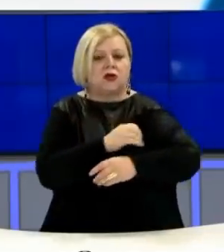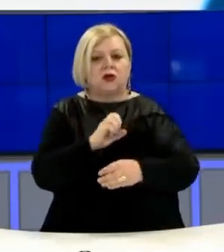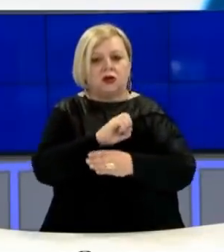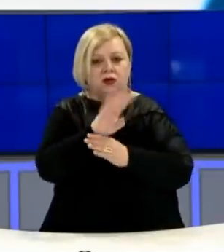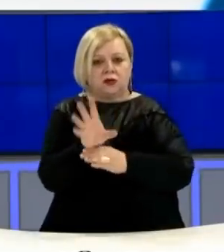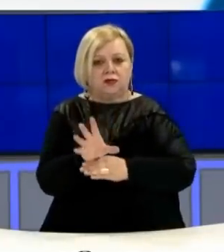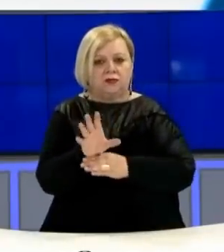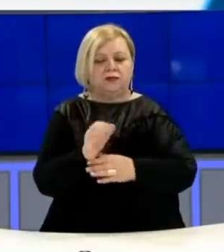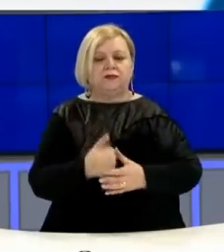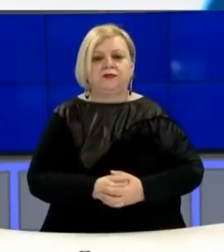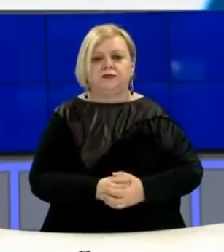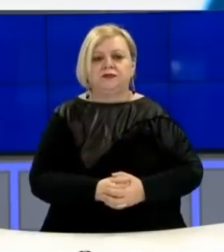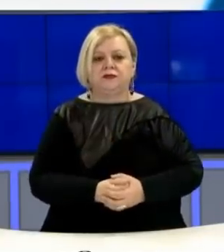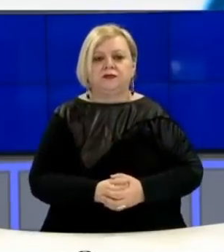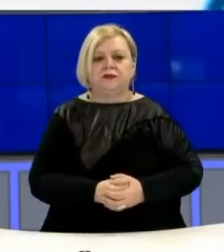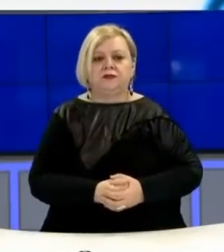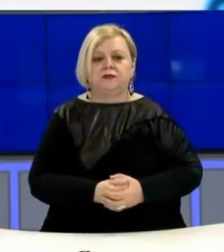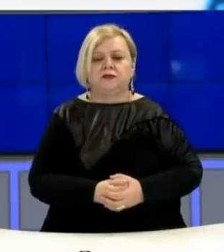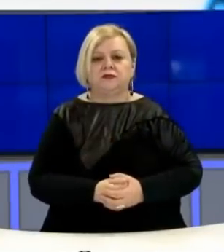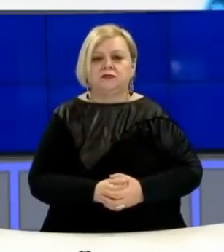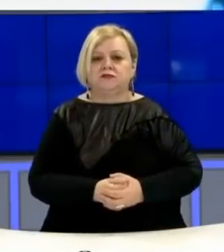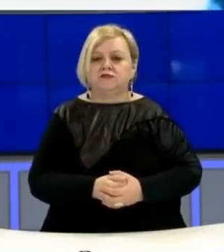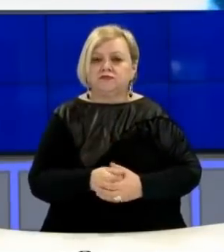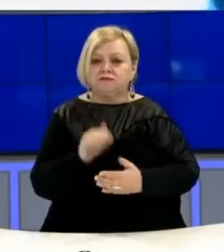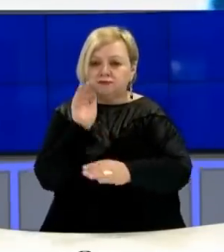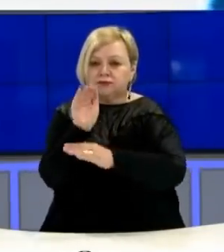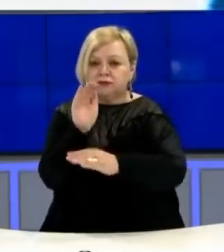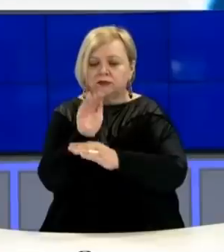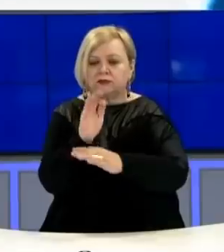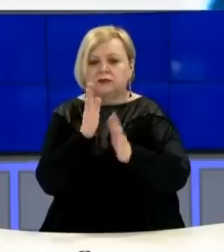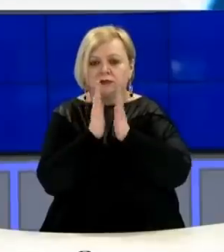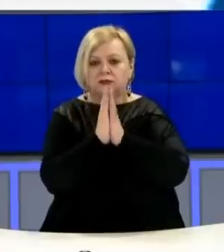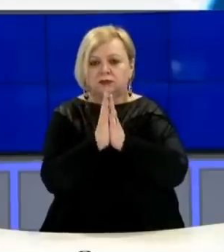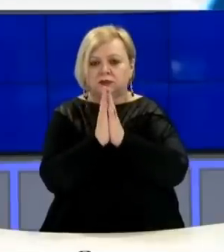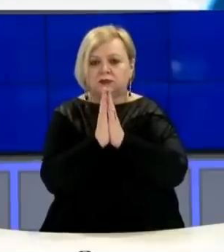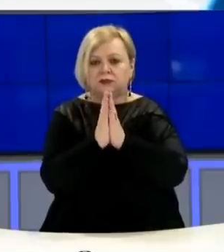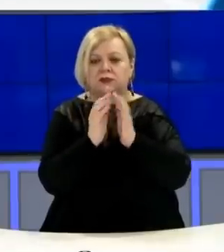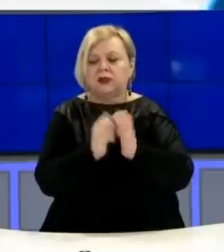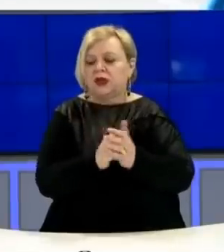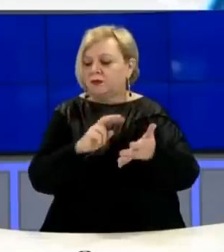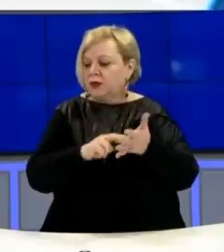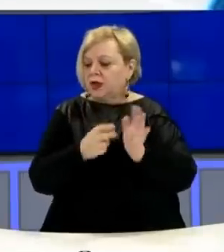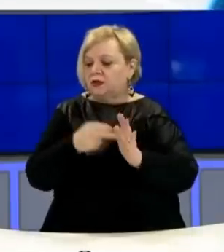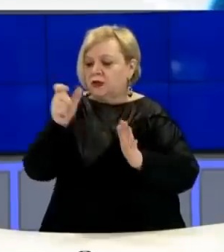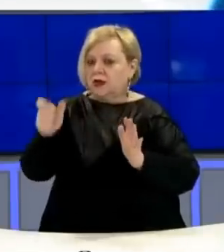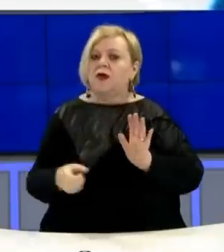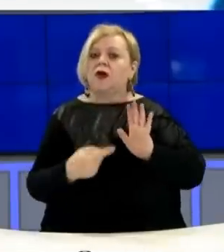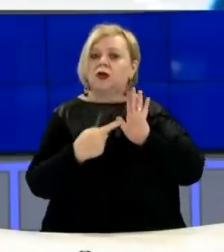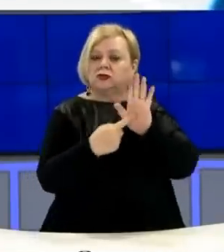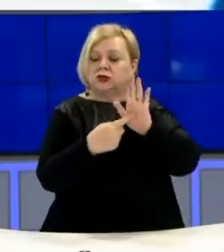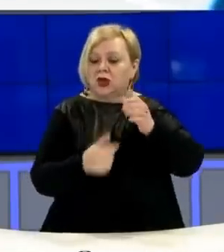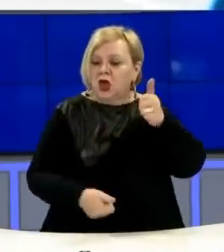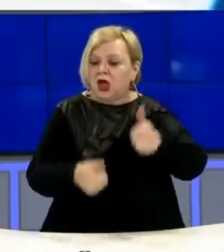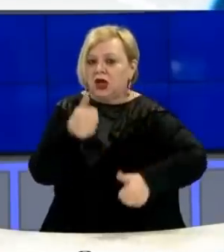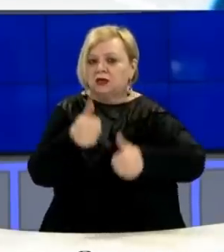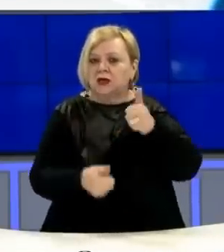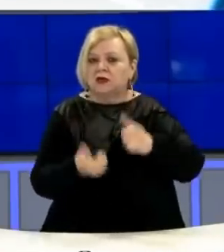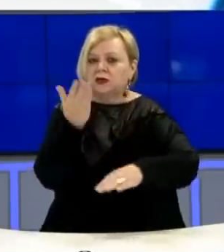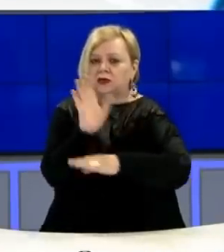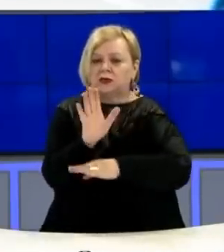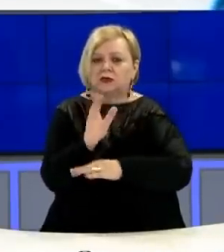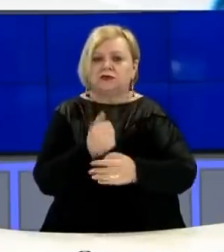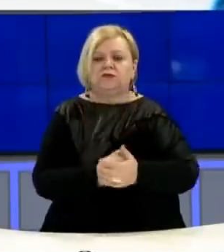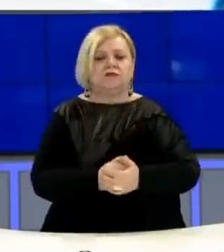-19. In kurajojmë partit politike edhe i bënë thirënë që platforma të tyre politike, kandidatët dhe djetët ato,